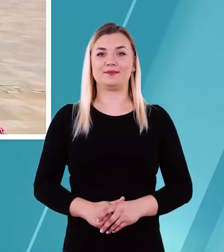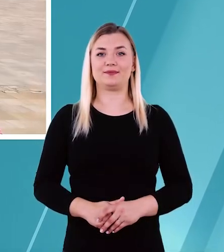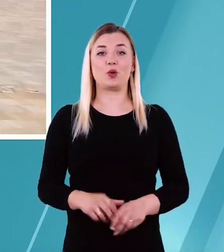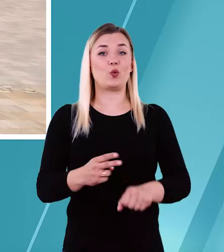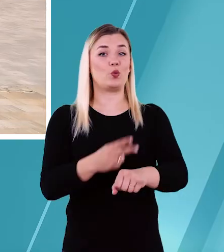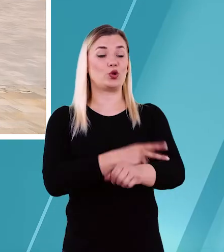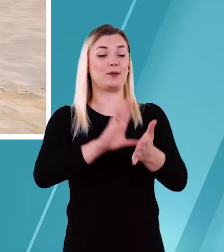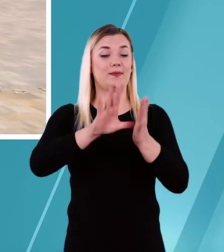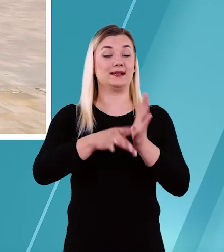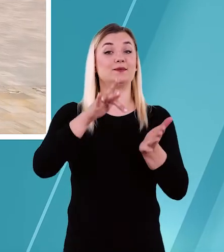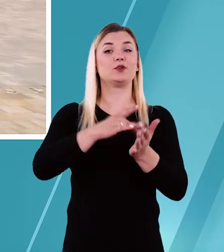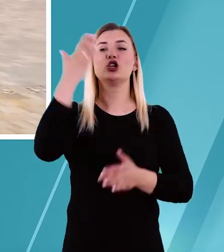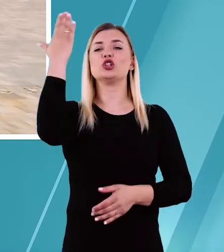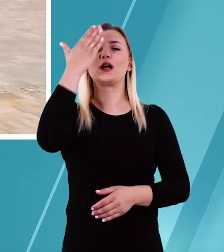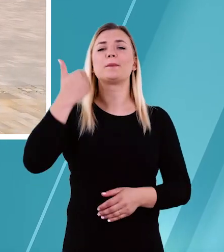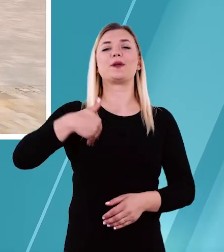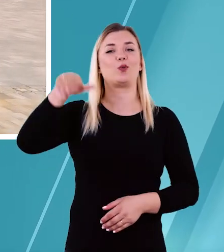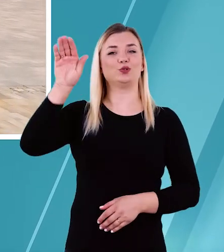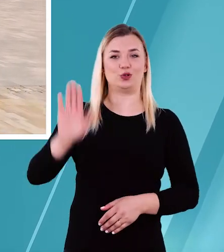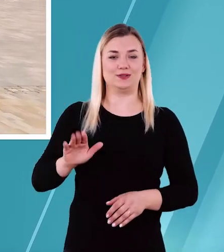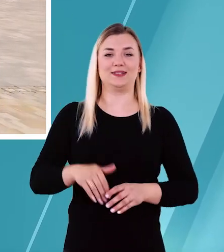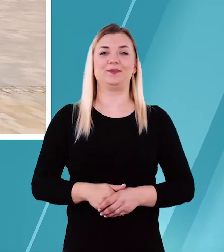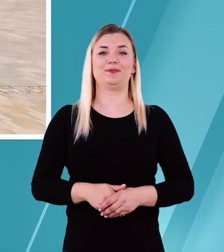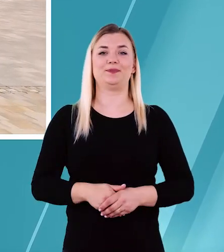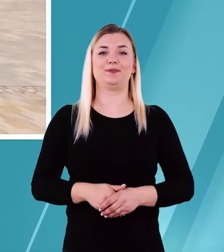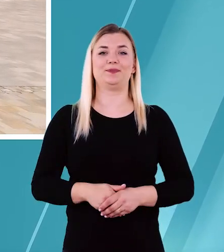Urząd Miejski w Czarnej Białostockiej.